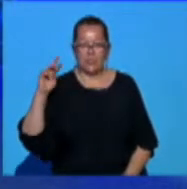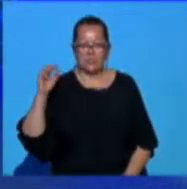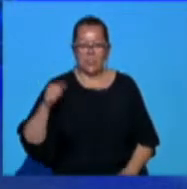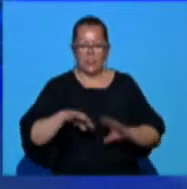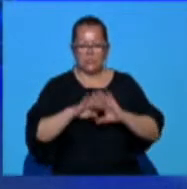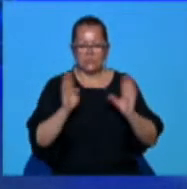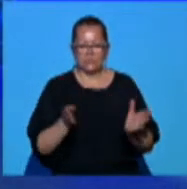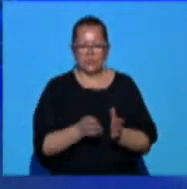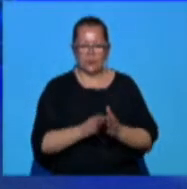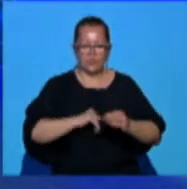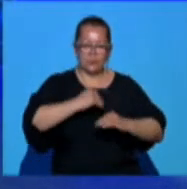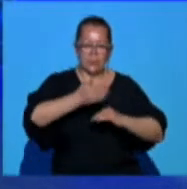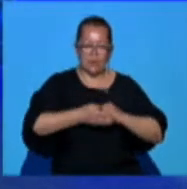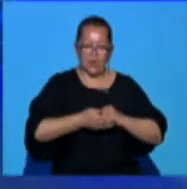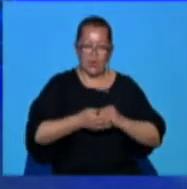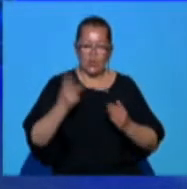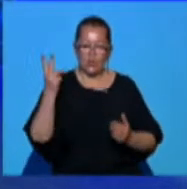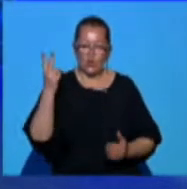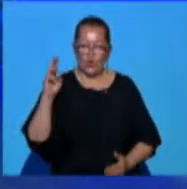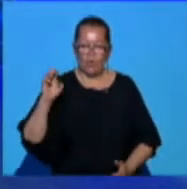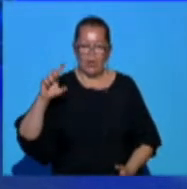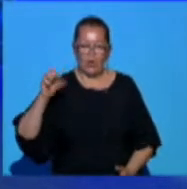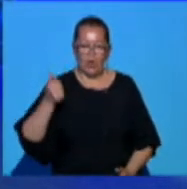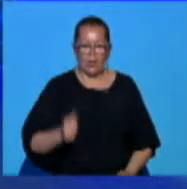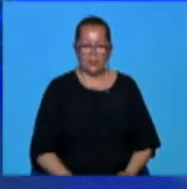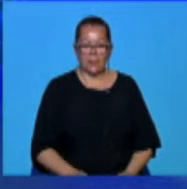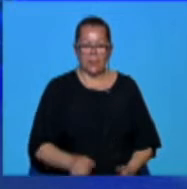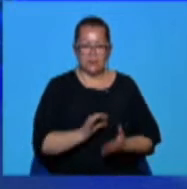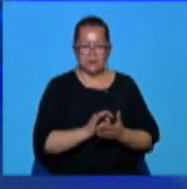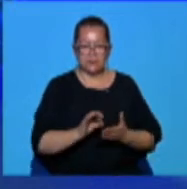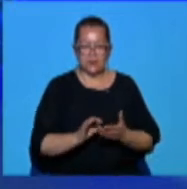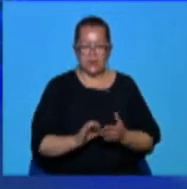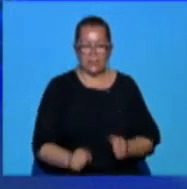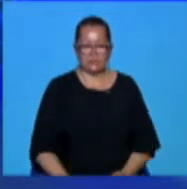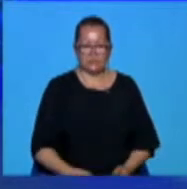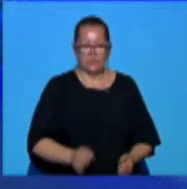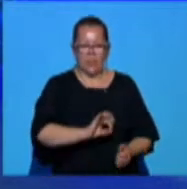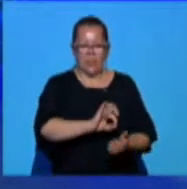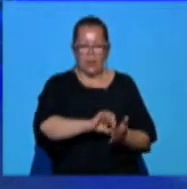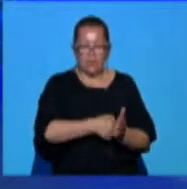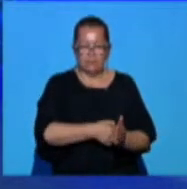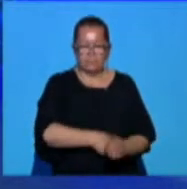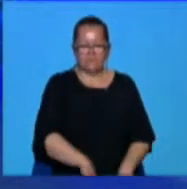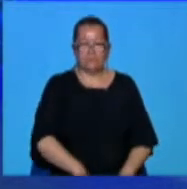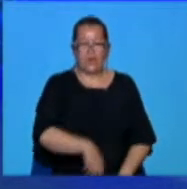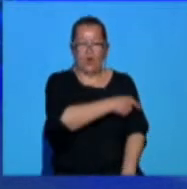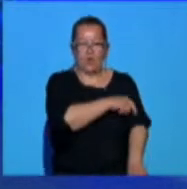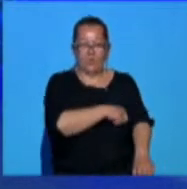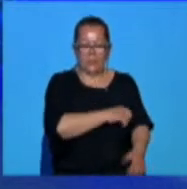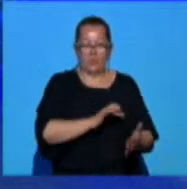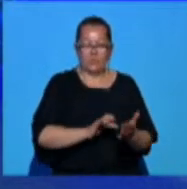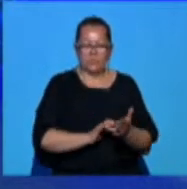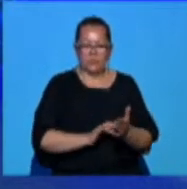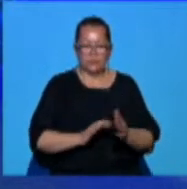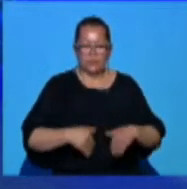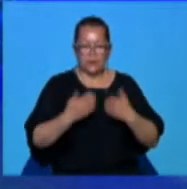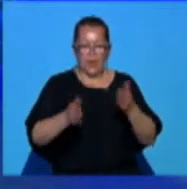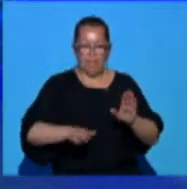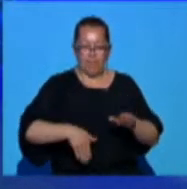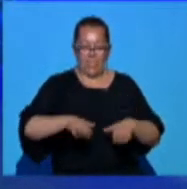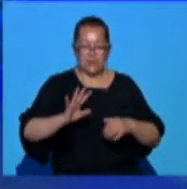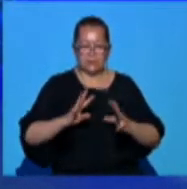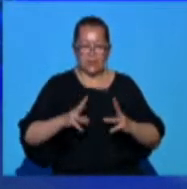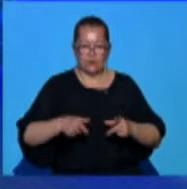Valoarea acestora, peste 2 milioane de lei, raportul întocmit și aprobat în Comitetul Județean de Urgență Olta a fost înaintat către Ministerul